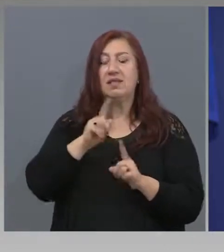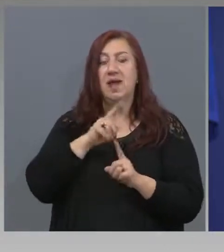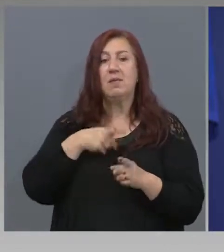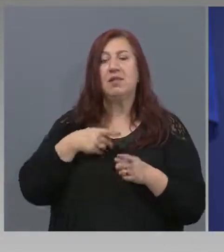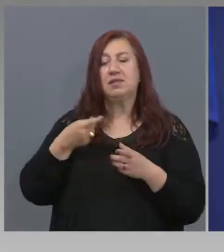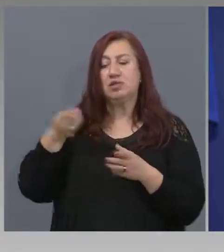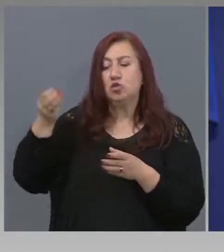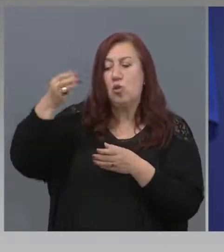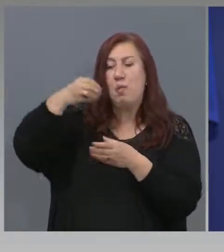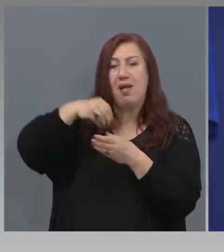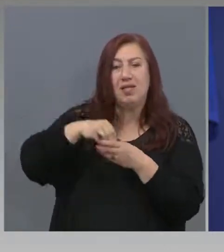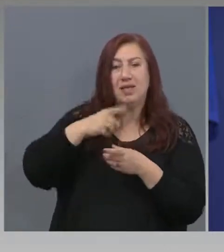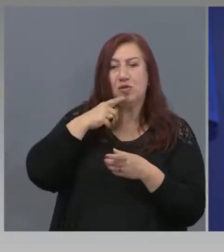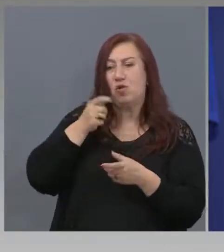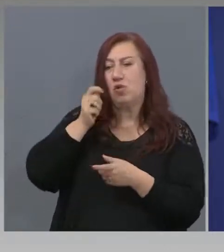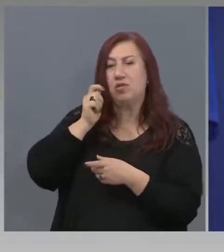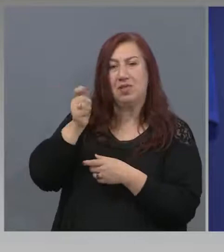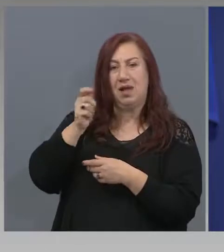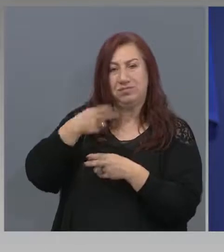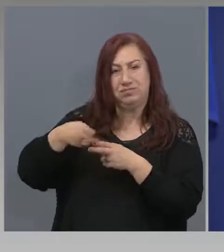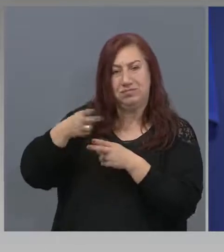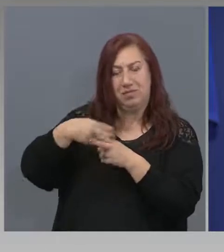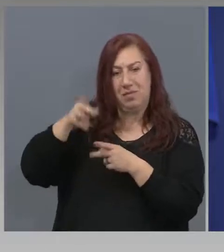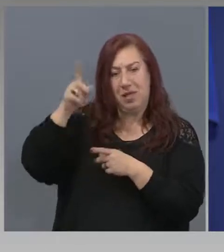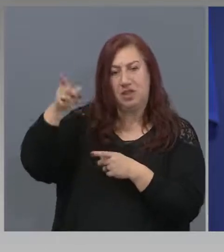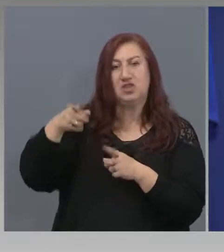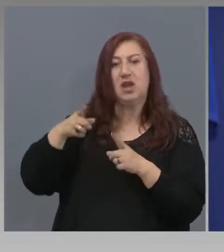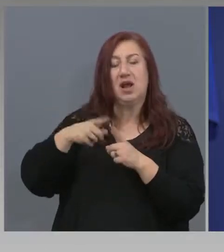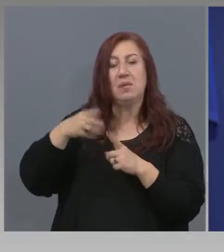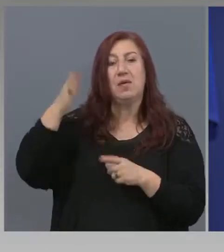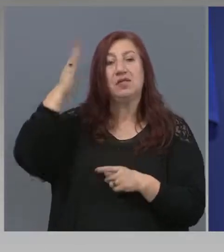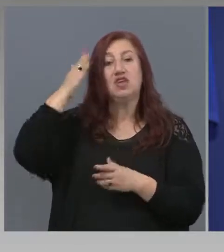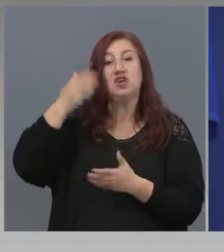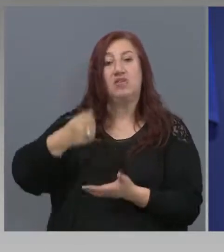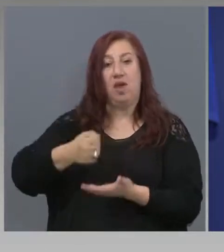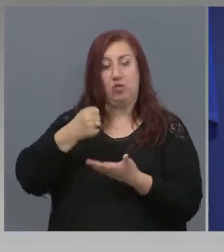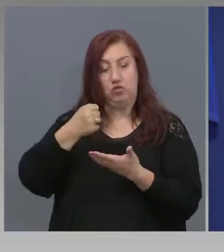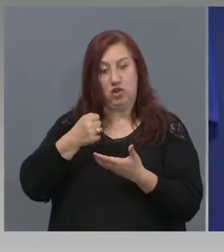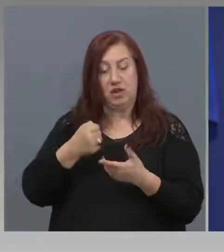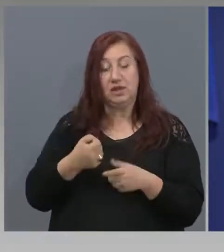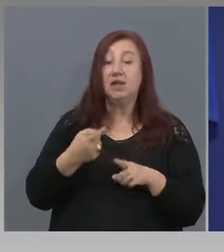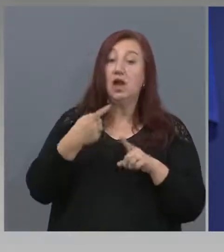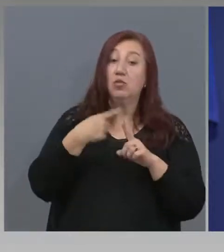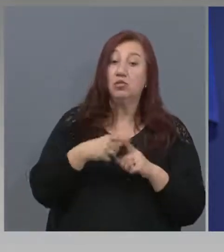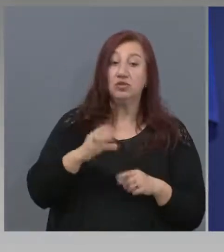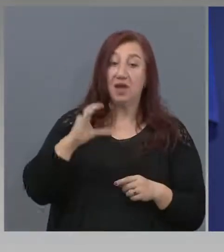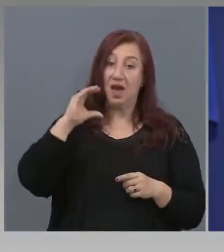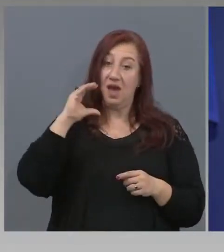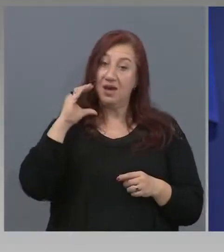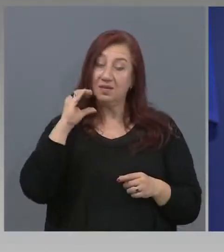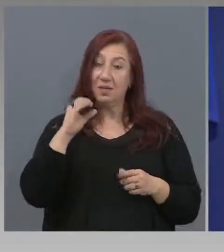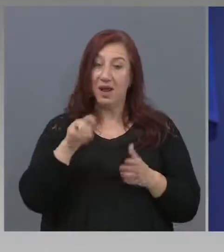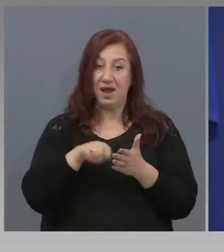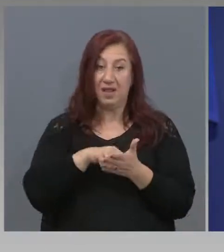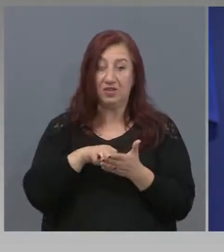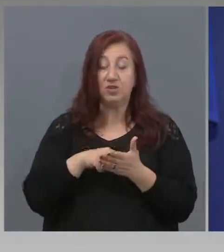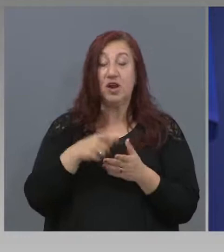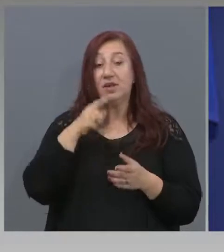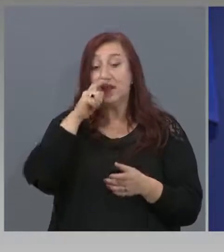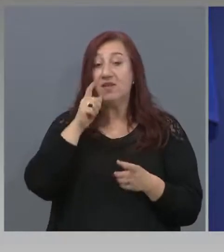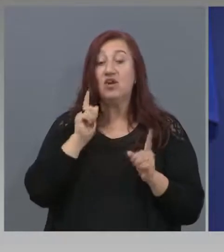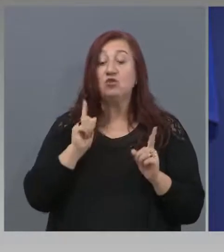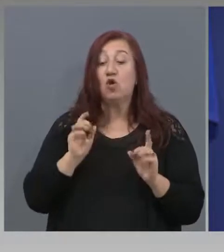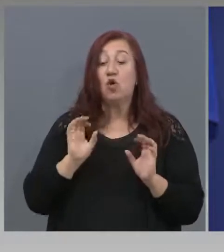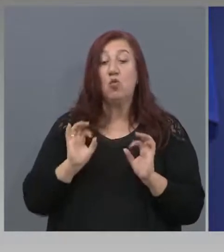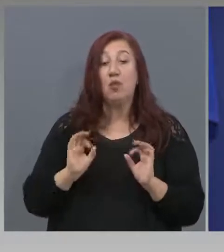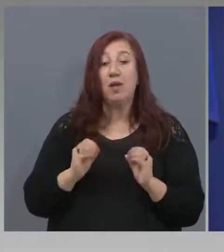бюджет. Размера на ваучерите също. И най-важното, от кой момент ще бъдат предоставените на